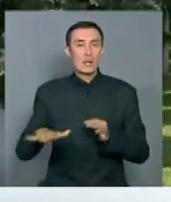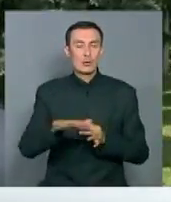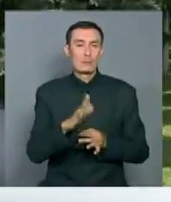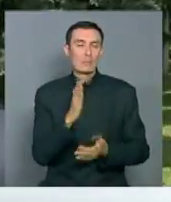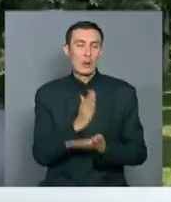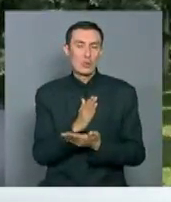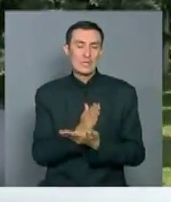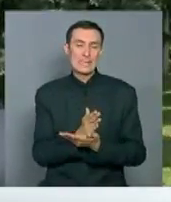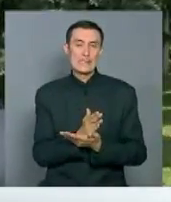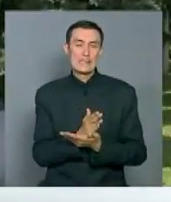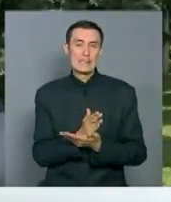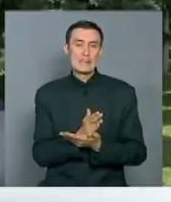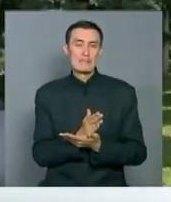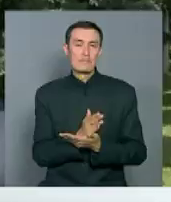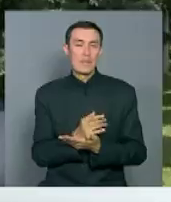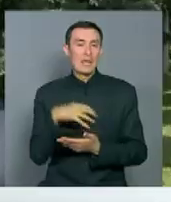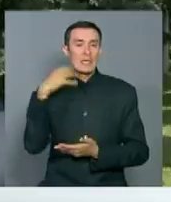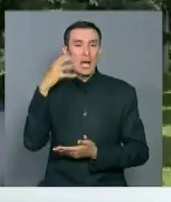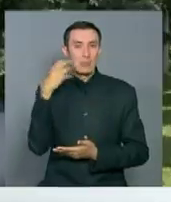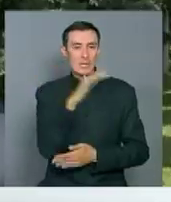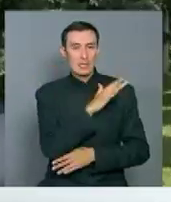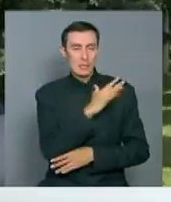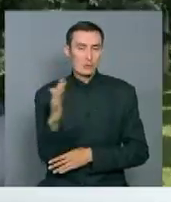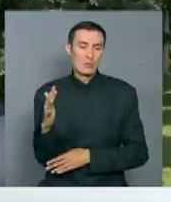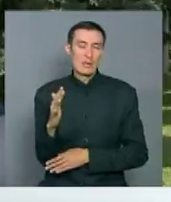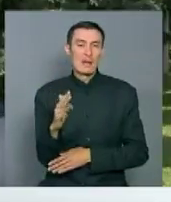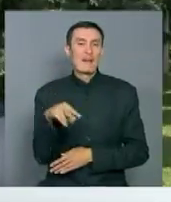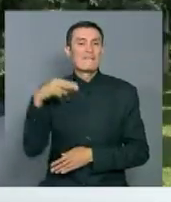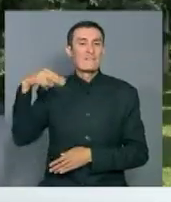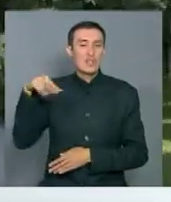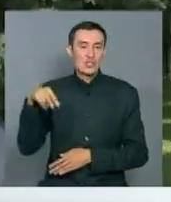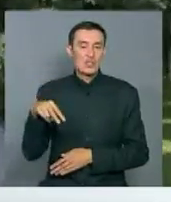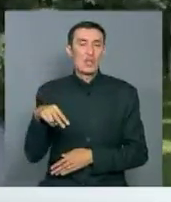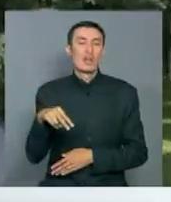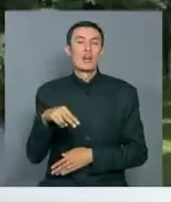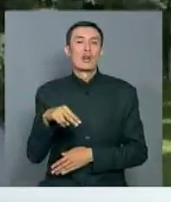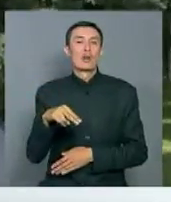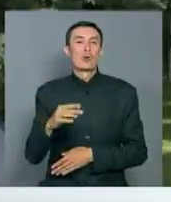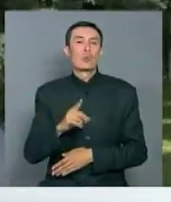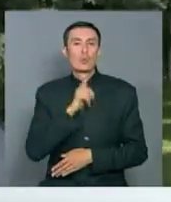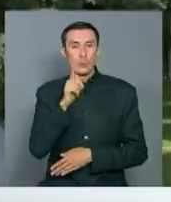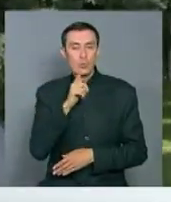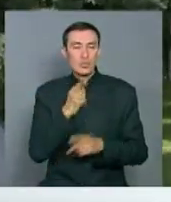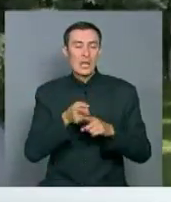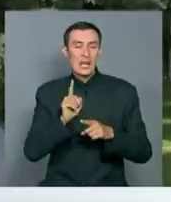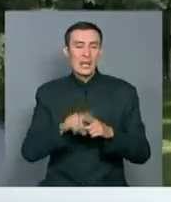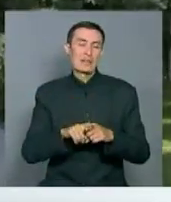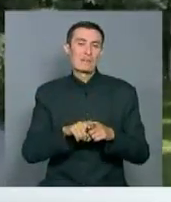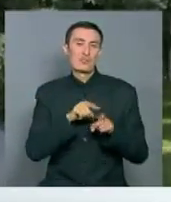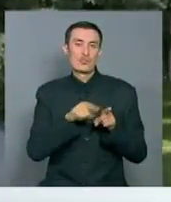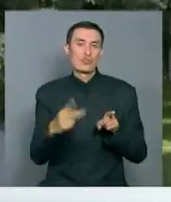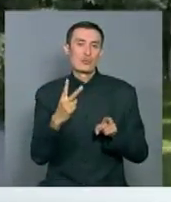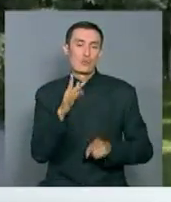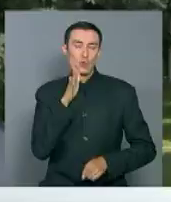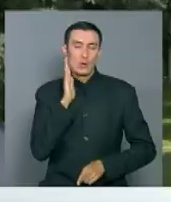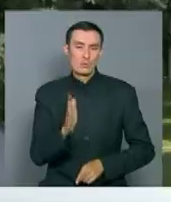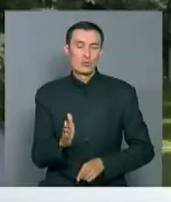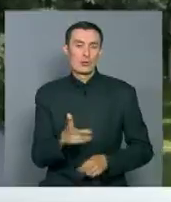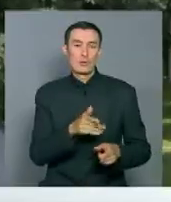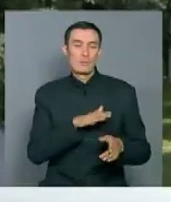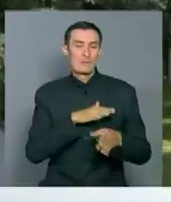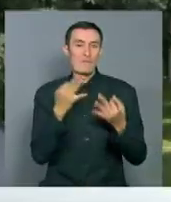разместило яблони, вишни, черешни, груши. В ближайшие 2-3 года эта компания будет уже